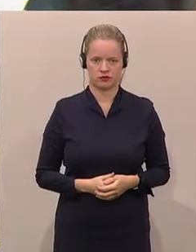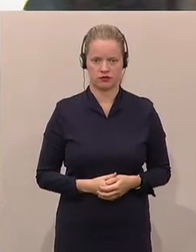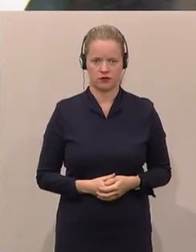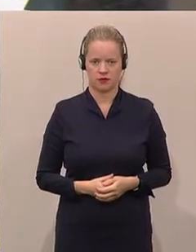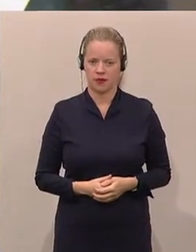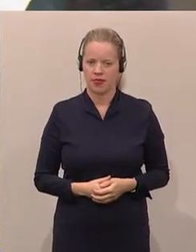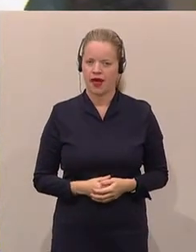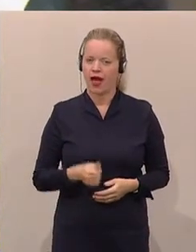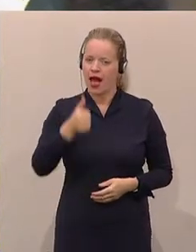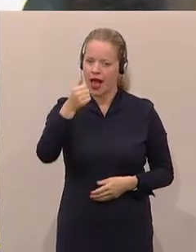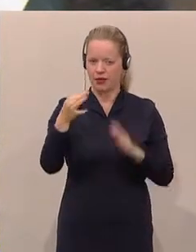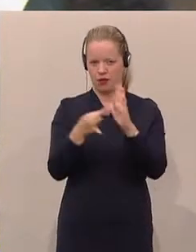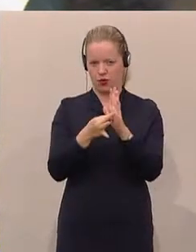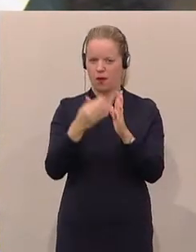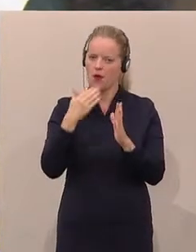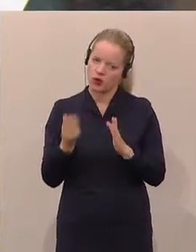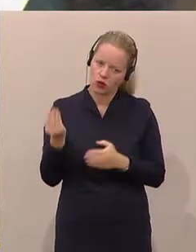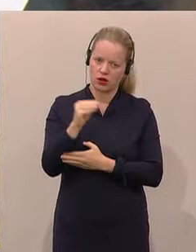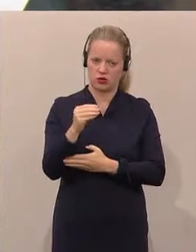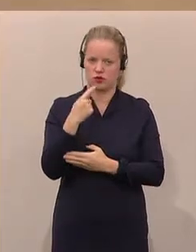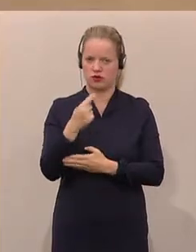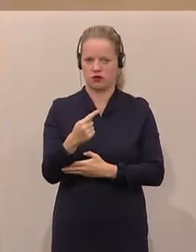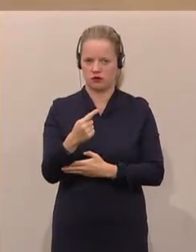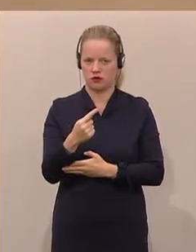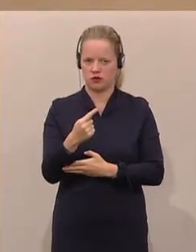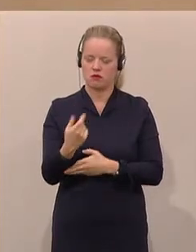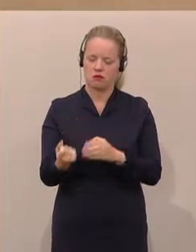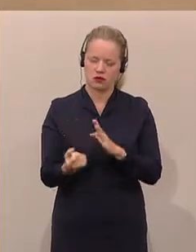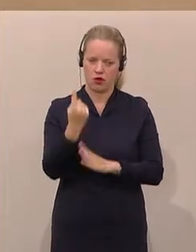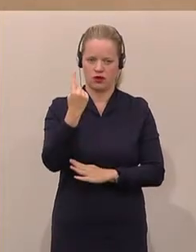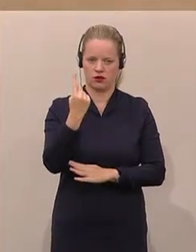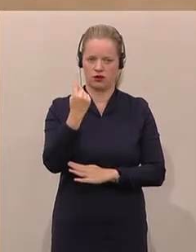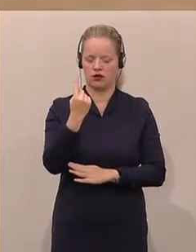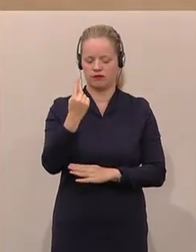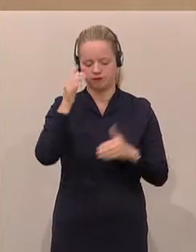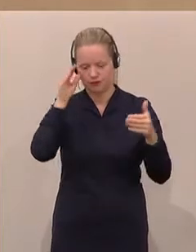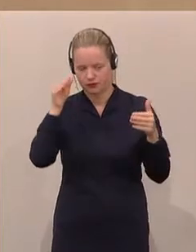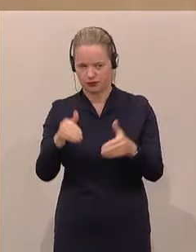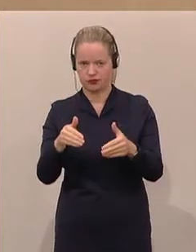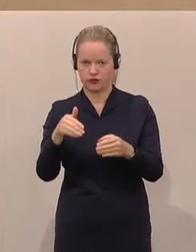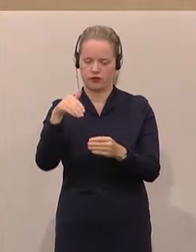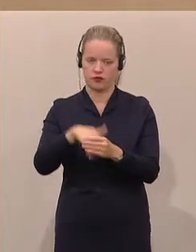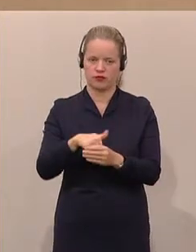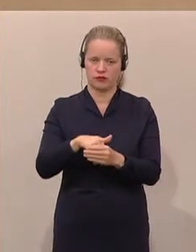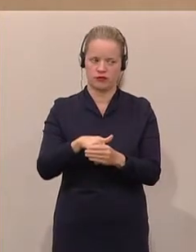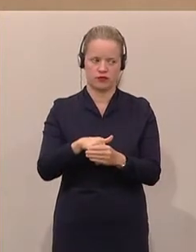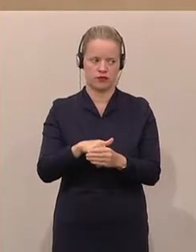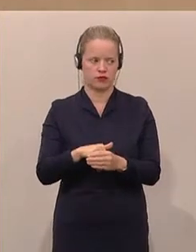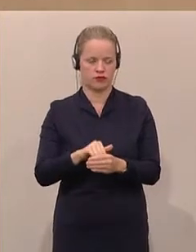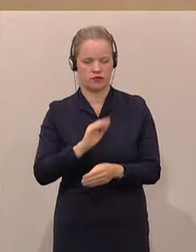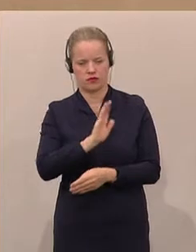Aber einen Punkt möchte ich hier noch bringen, und zwar insbesondere möchte ich auf den Punkt einsteigen, wo es um Ihre